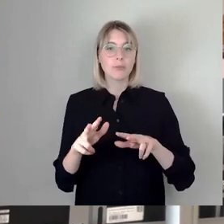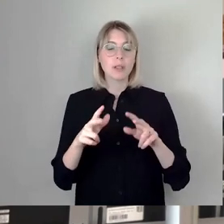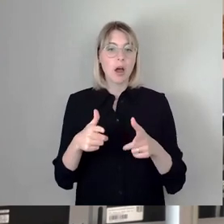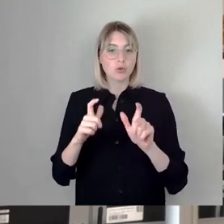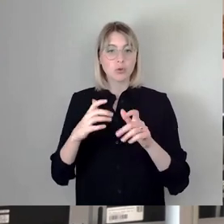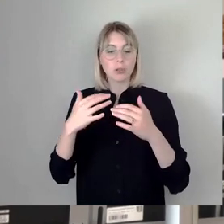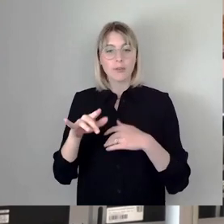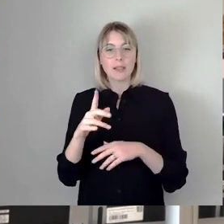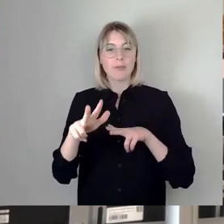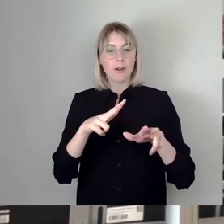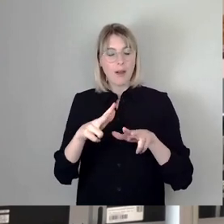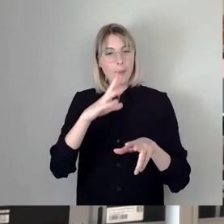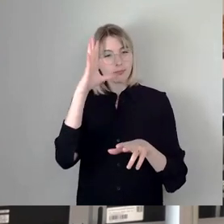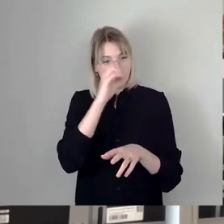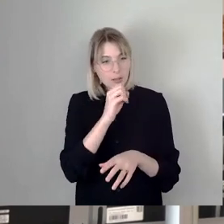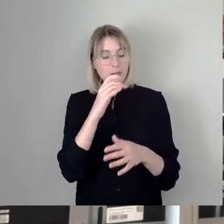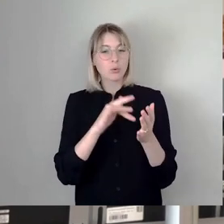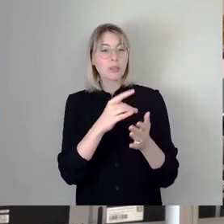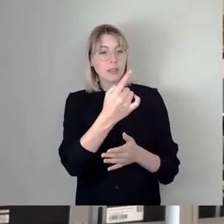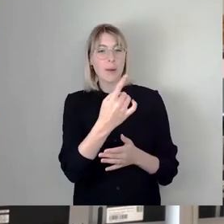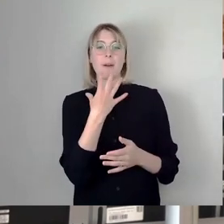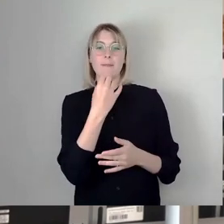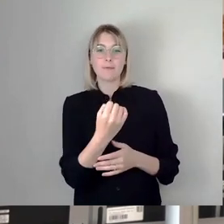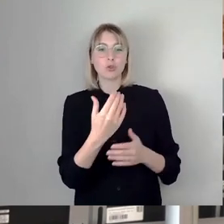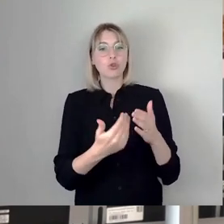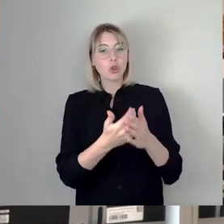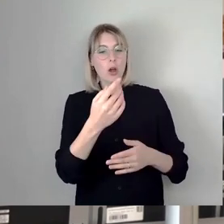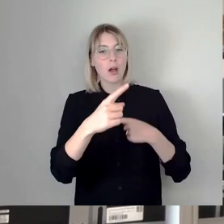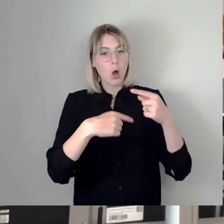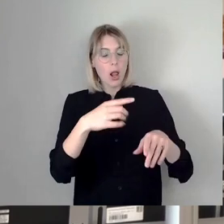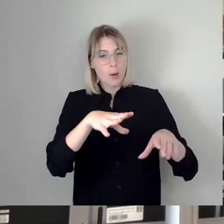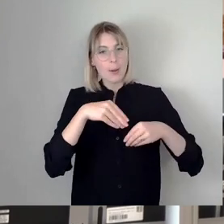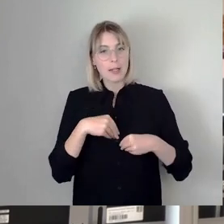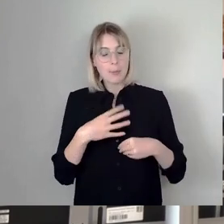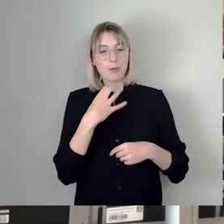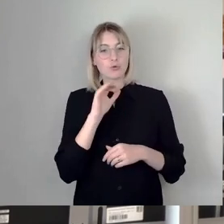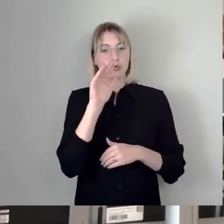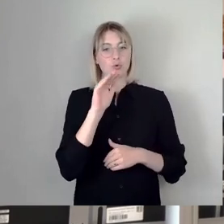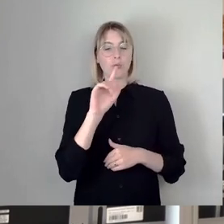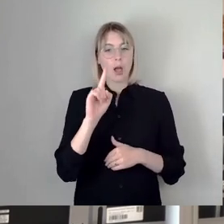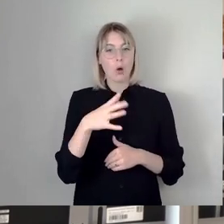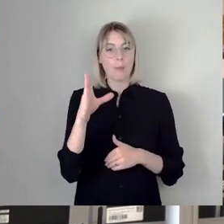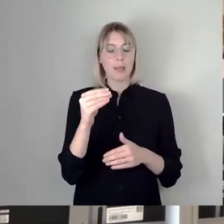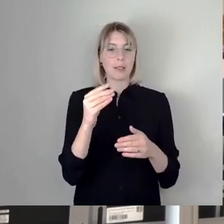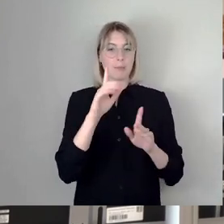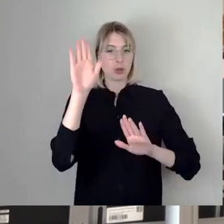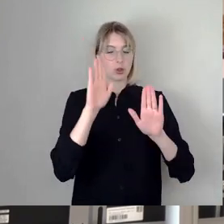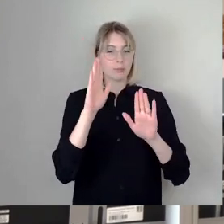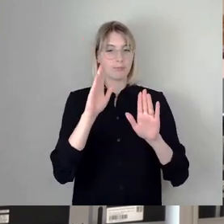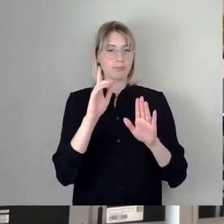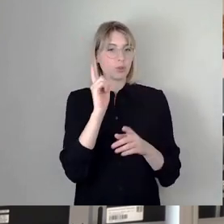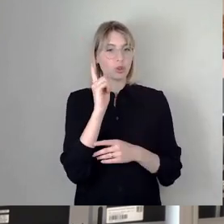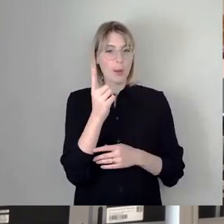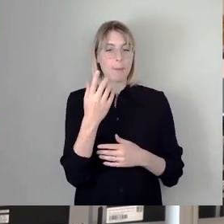eigentlich will. Sie will in eine neue Rolle kommen und sie will im Grunde in Zukunft mitbestimmen, was auf dieser Fläche veranstaltungsmäßig und